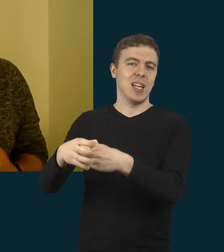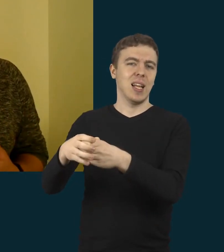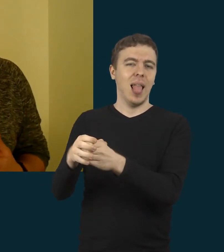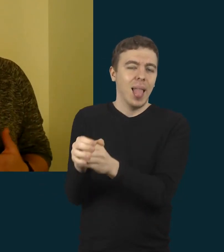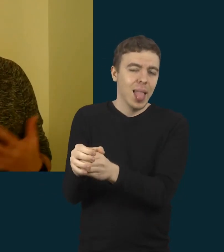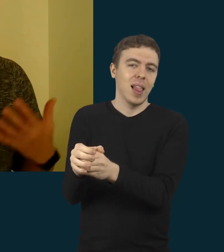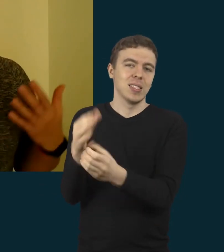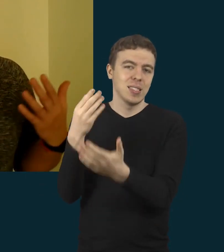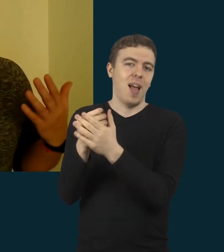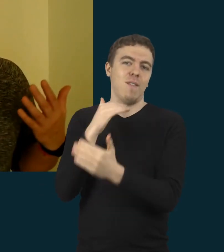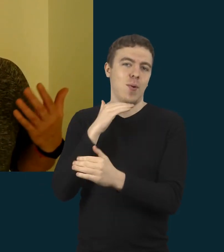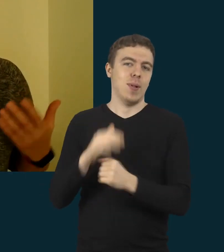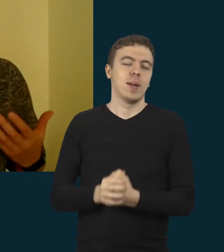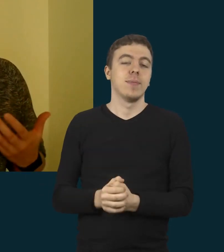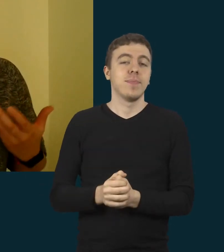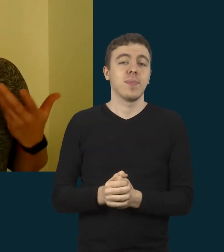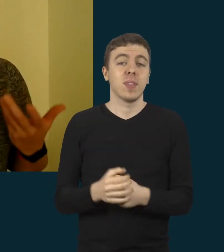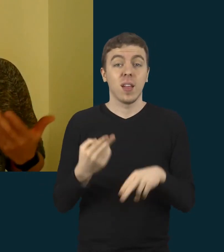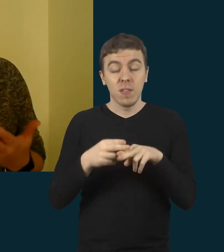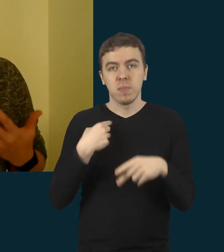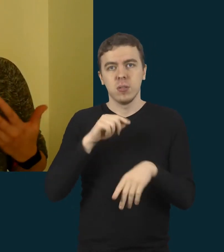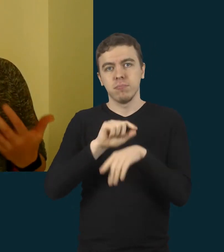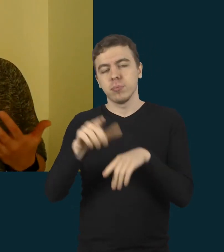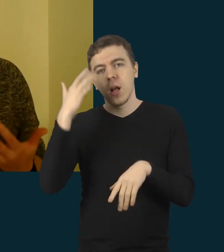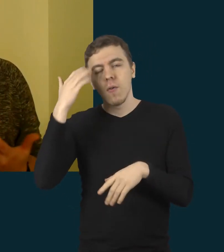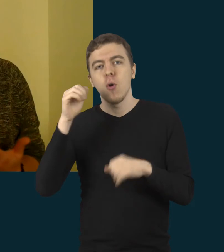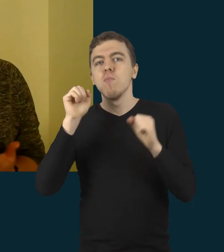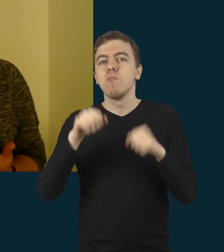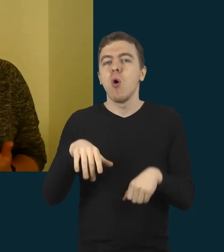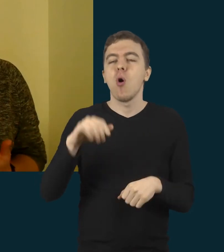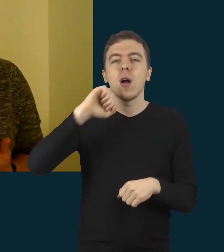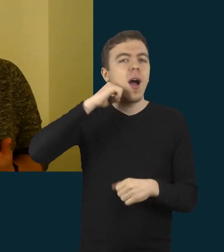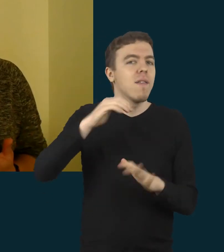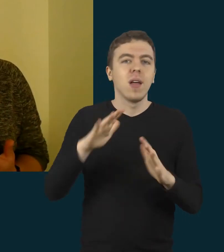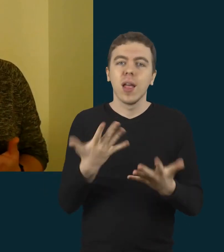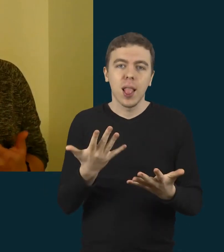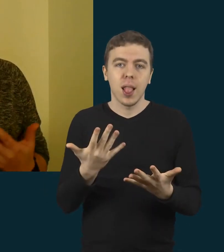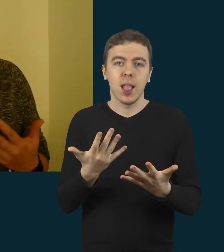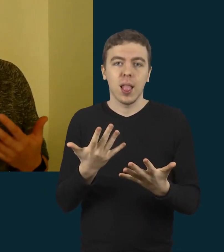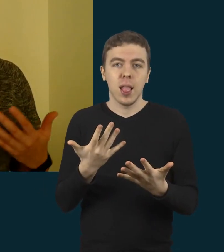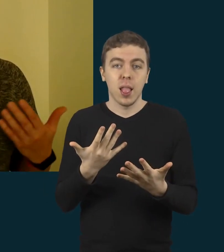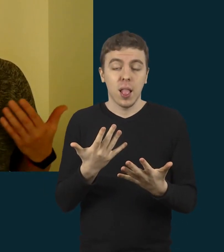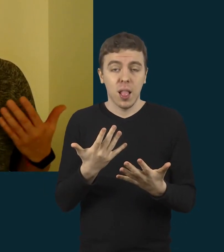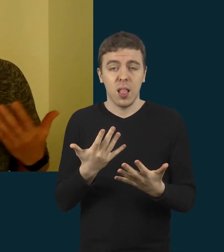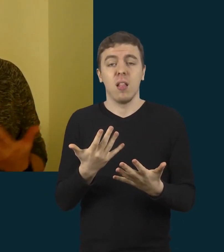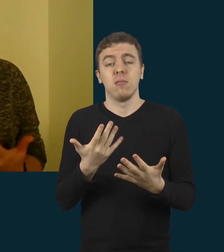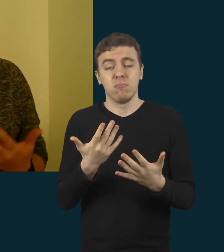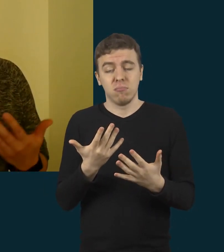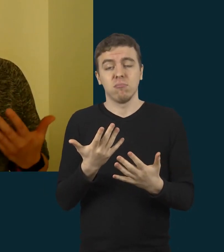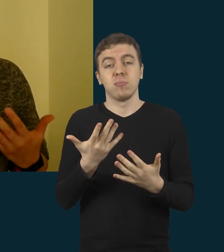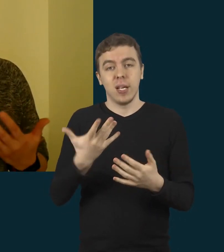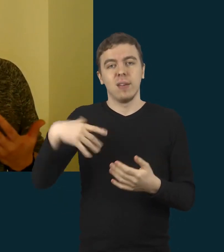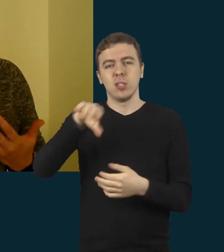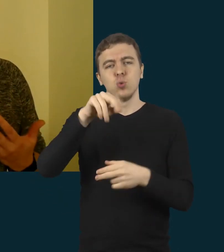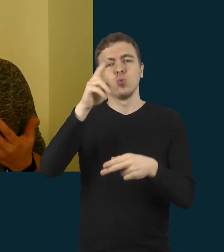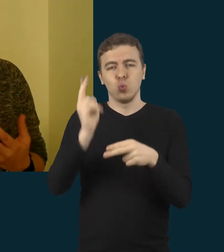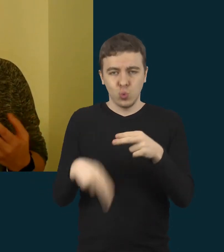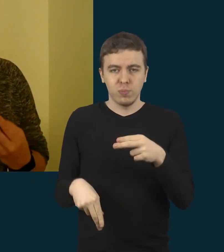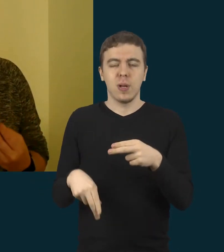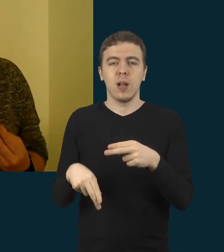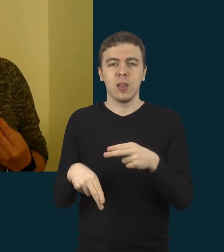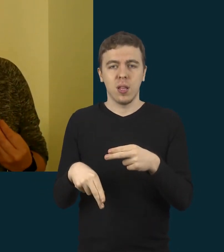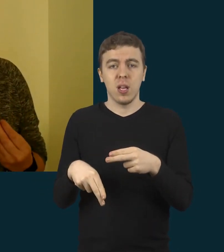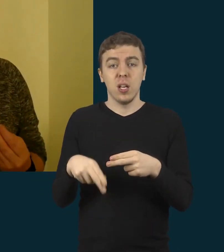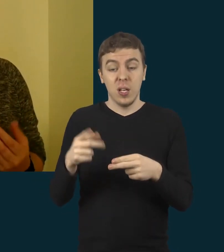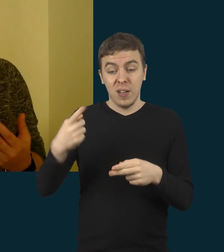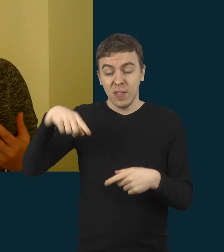Ir galbūt mes pradėjom gavoti, o ką mes galim veikti toje pamokoje. Ir tada visi nusprendėm, kad mes turim